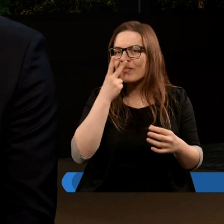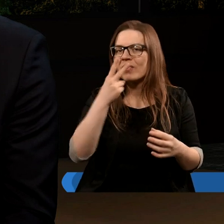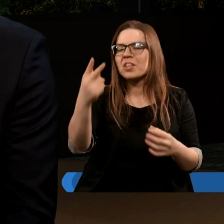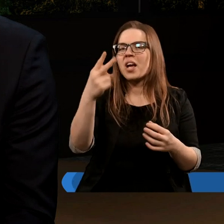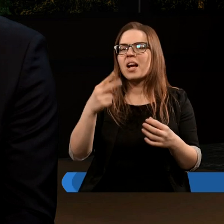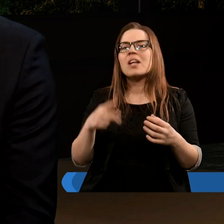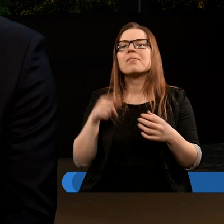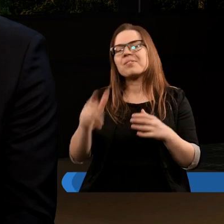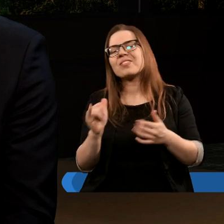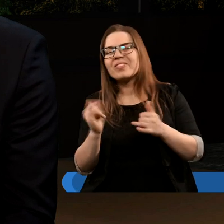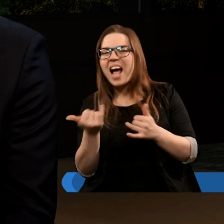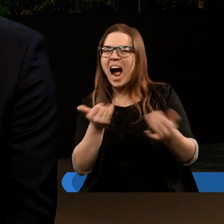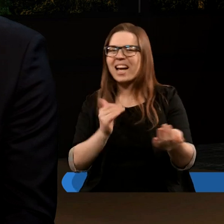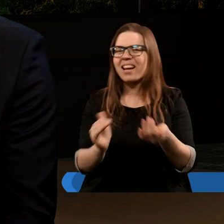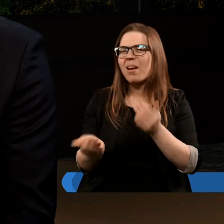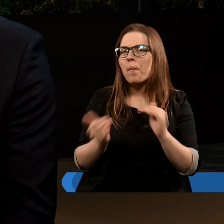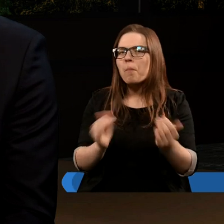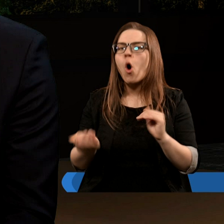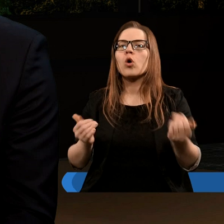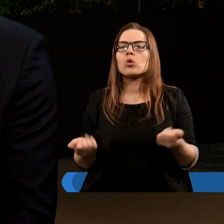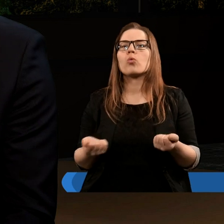że w jakiś sposób